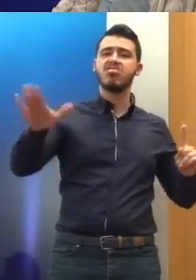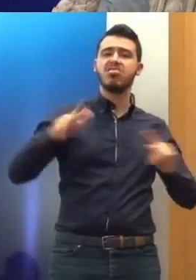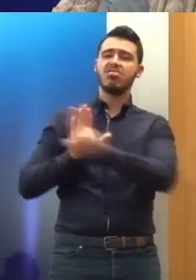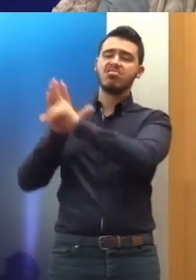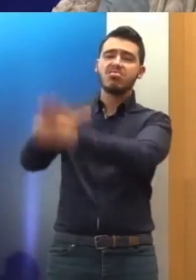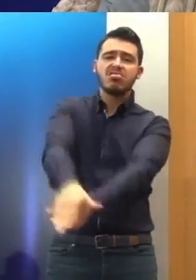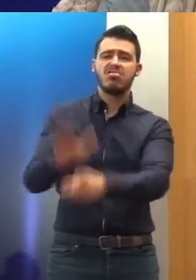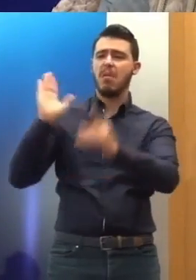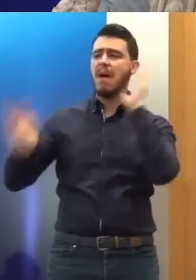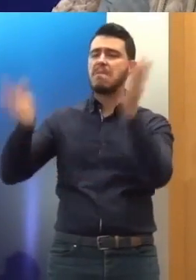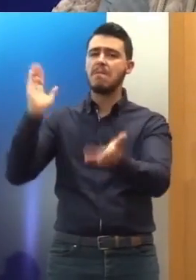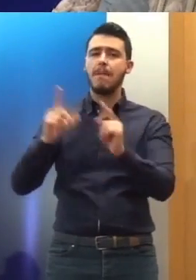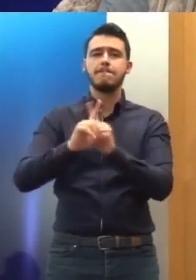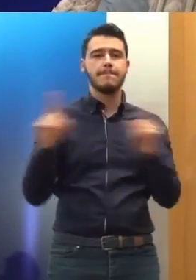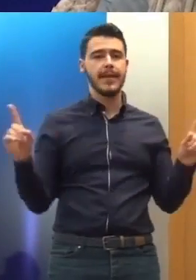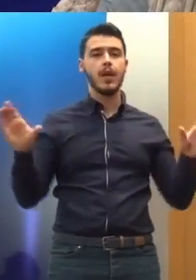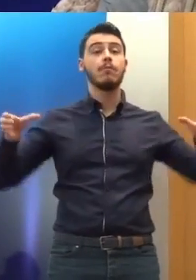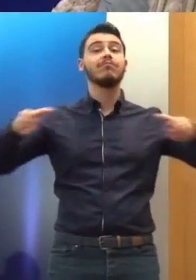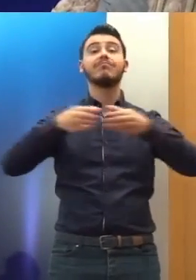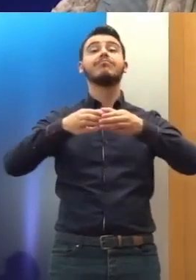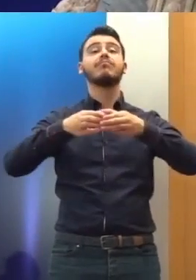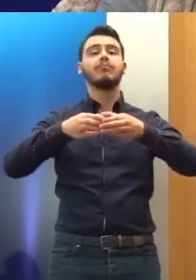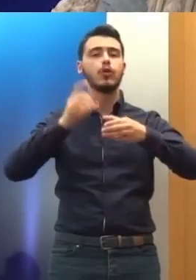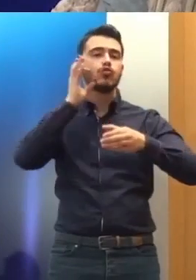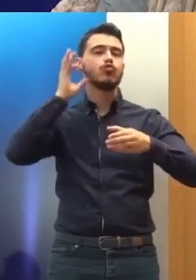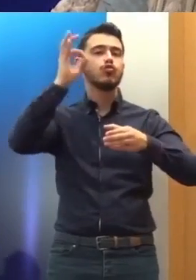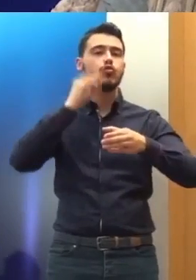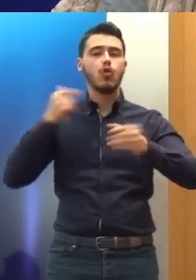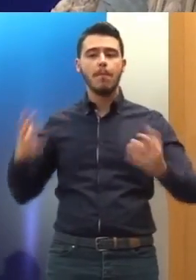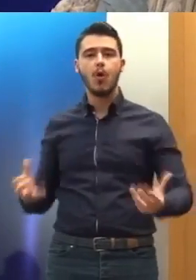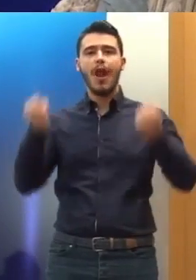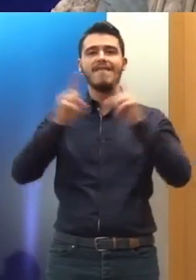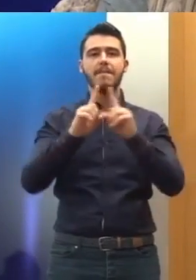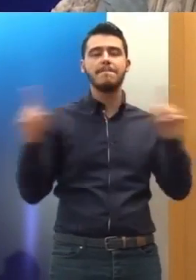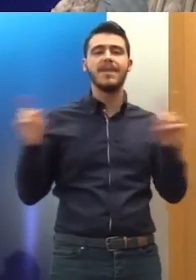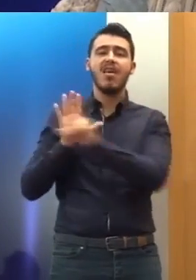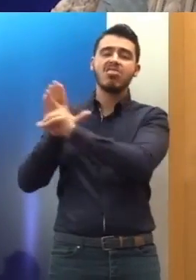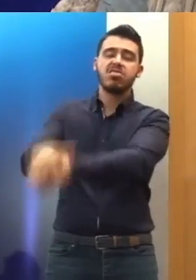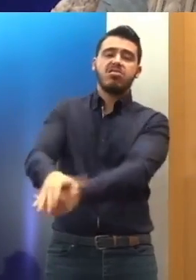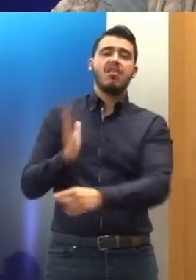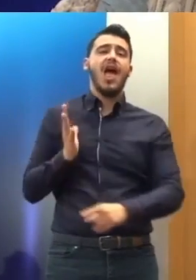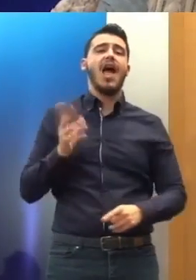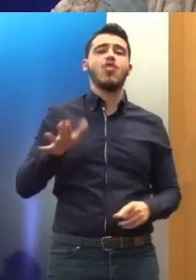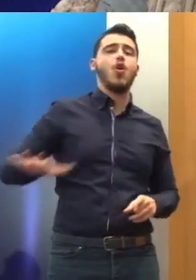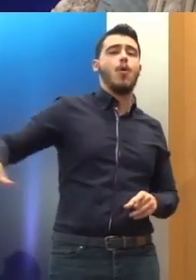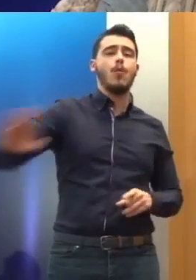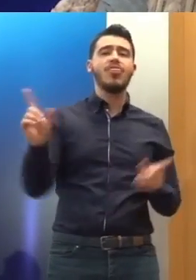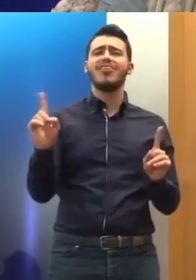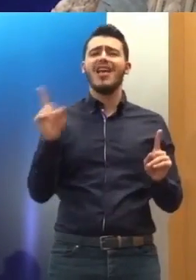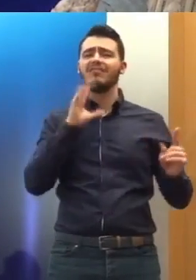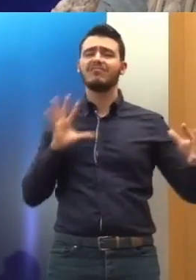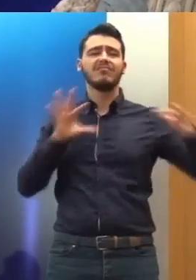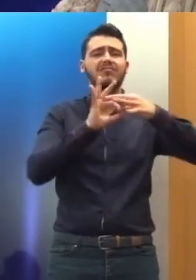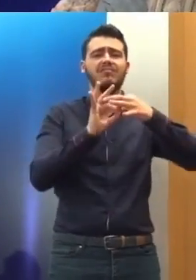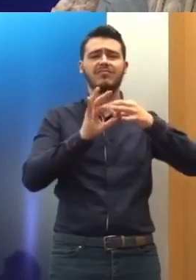Είναι λοιπόν ένα όργανο πρόληψης. Δεν έχει αποστολή να ερμηνεύει την Ευρωπαϊκή Σύμβαση Δικαιωμάτων του Ανθρώπου